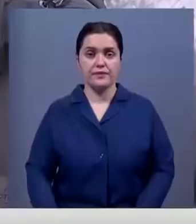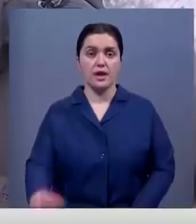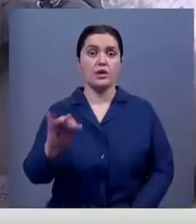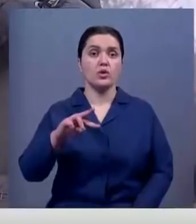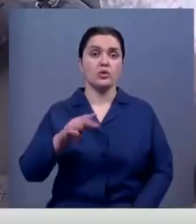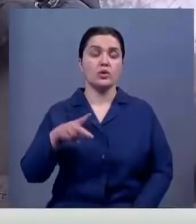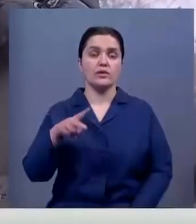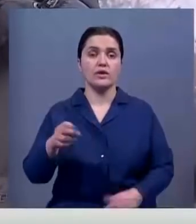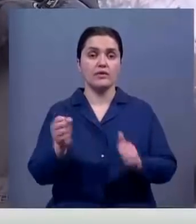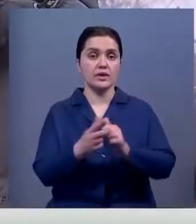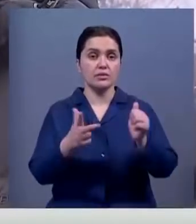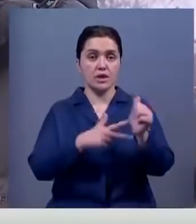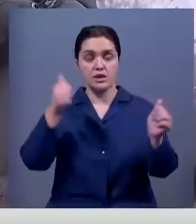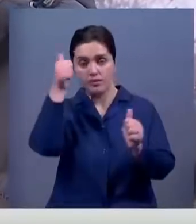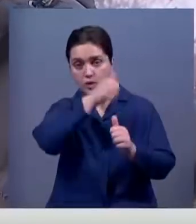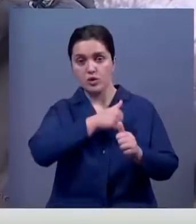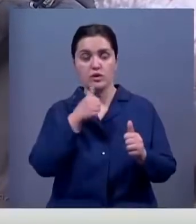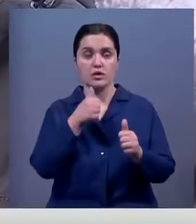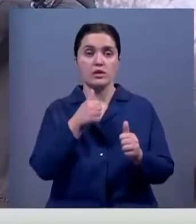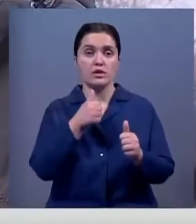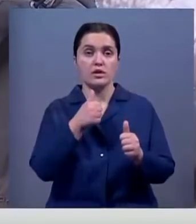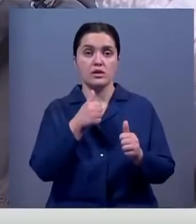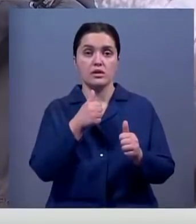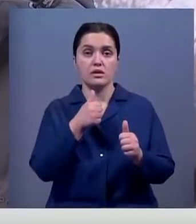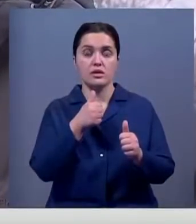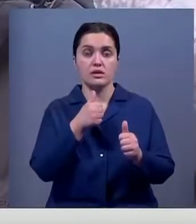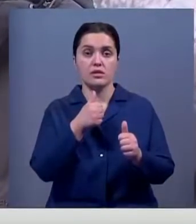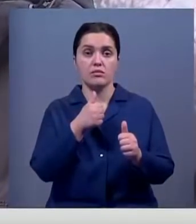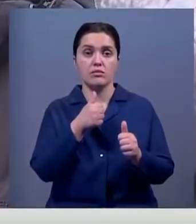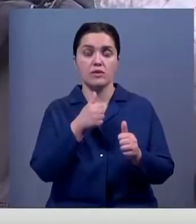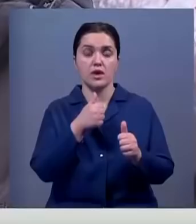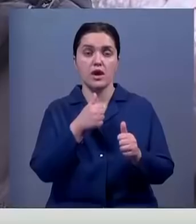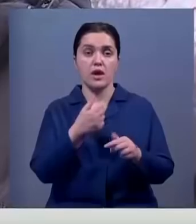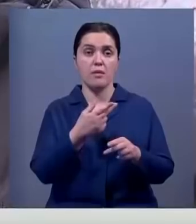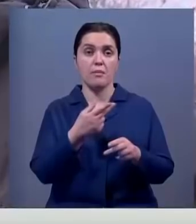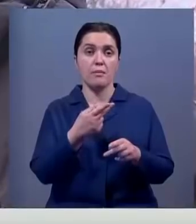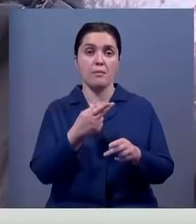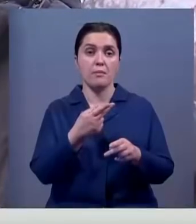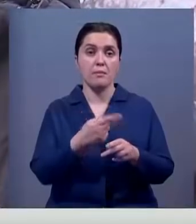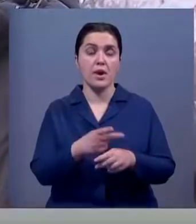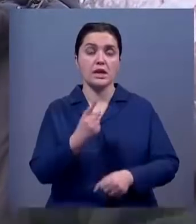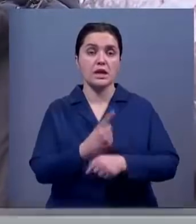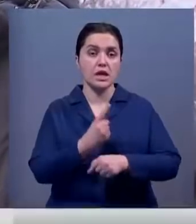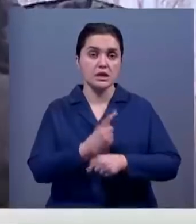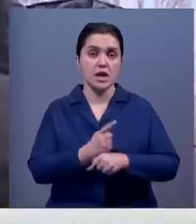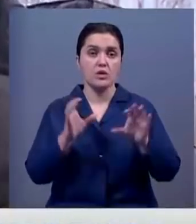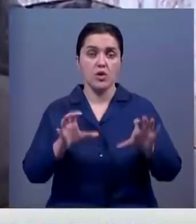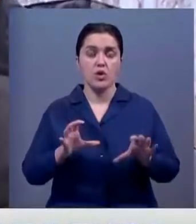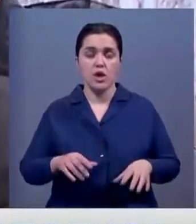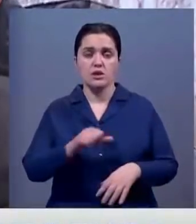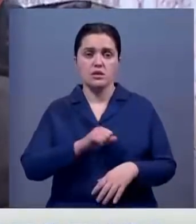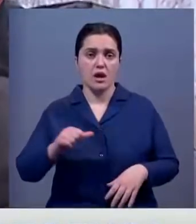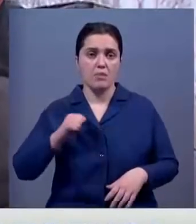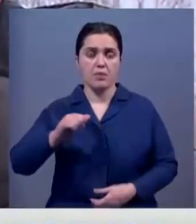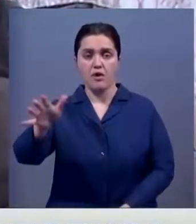2018 года. И оно по своей сути содержание незаконно и самовольно. Потому